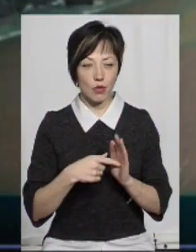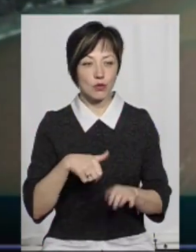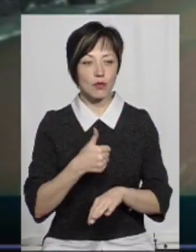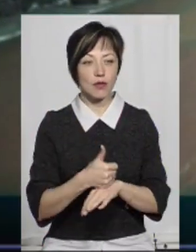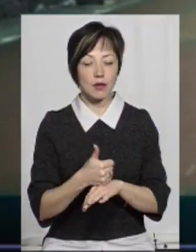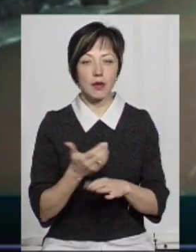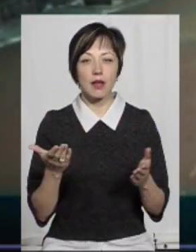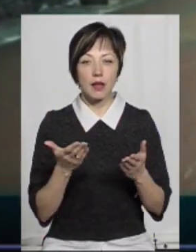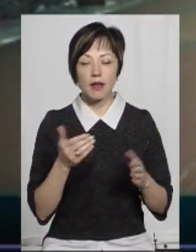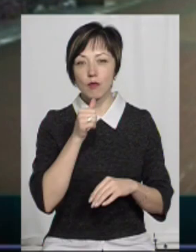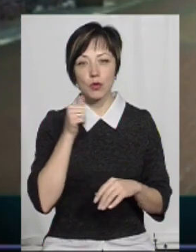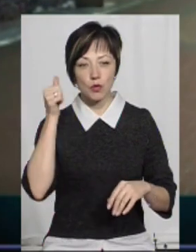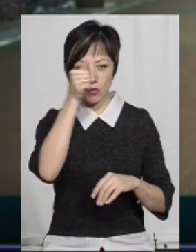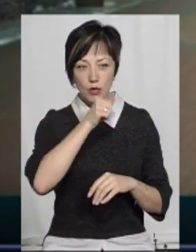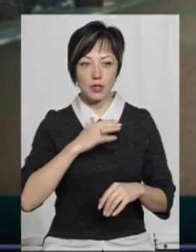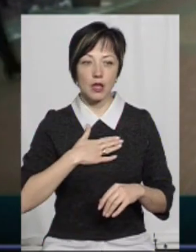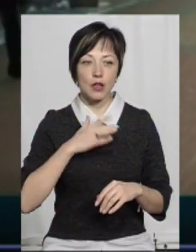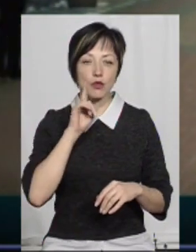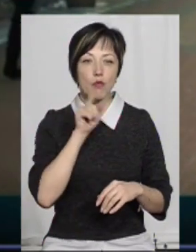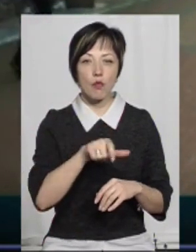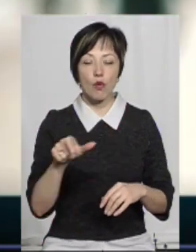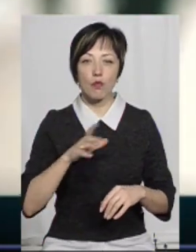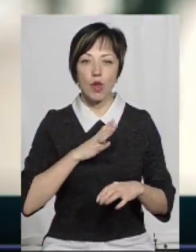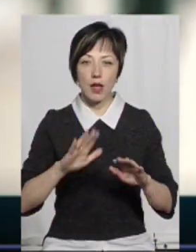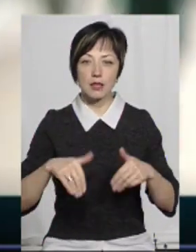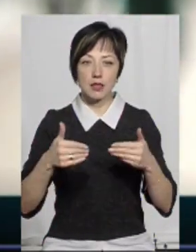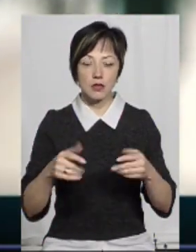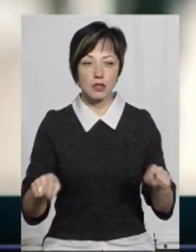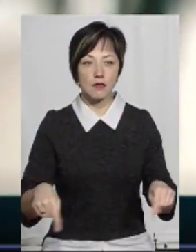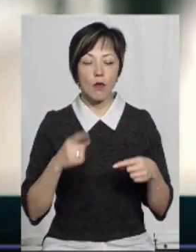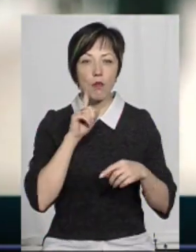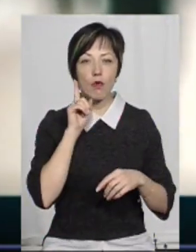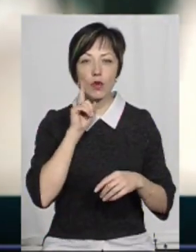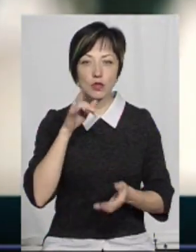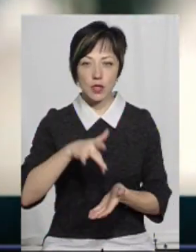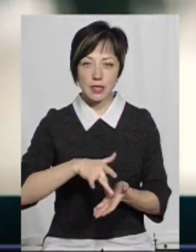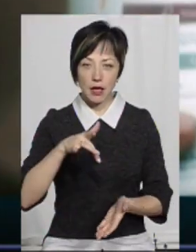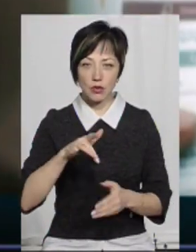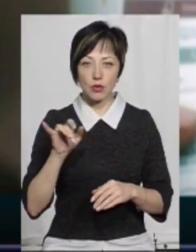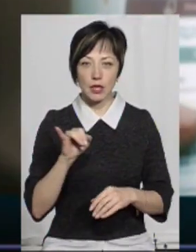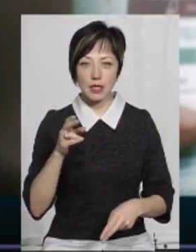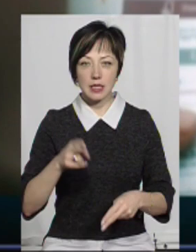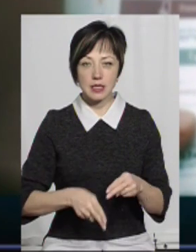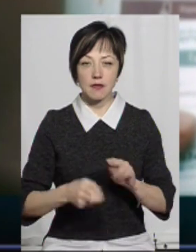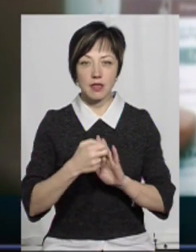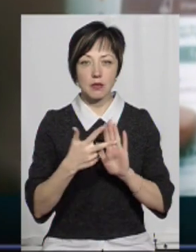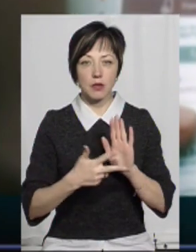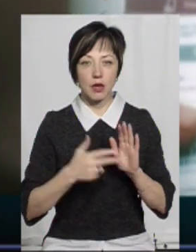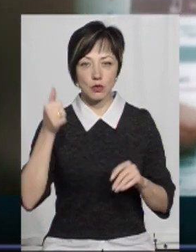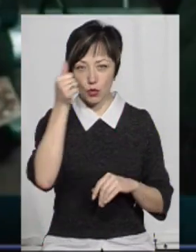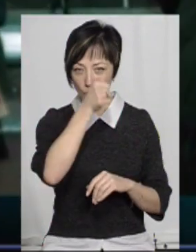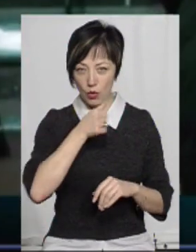основним. Основне торік, наша молодь була ініціатором створення молодіжного центру, і на кінці 2018